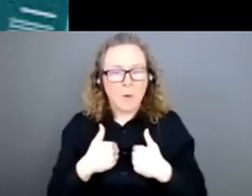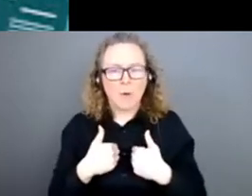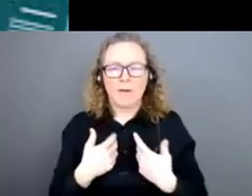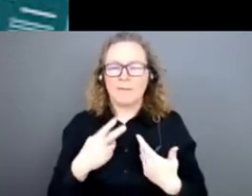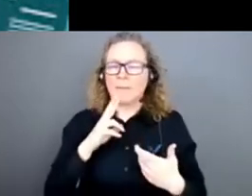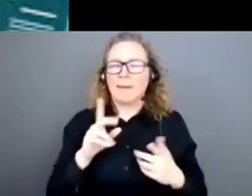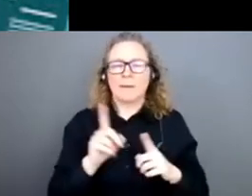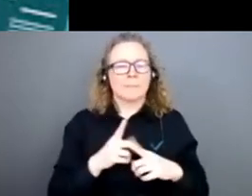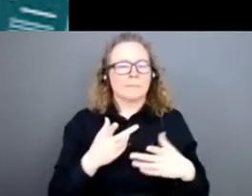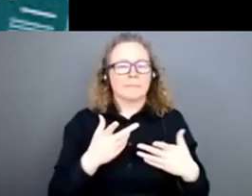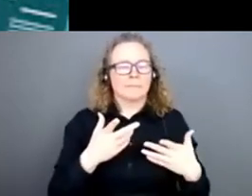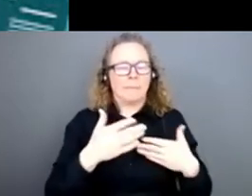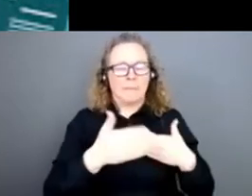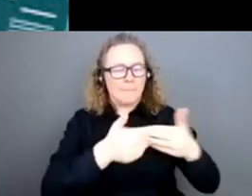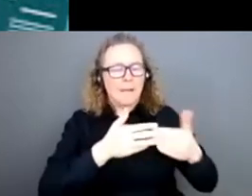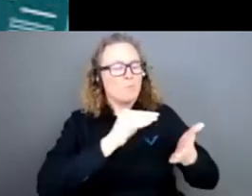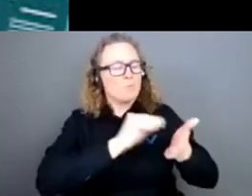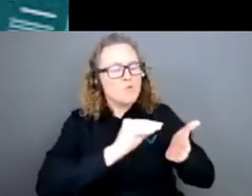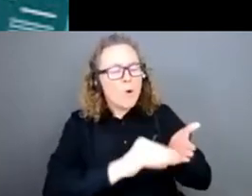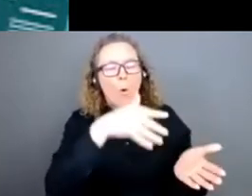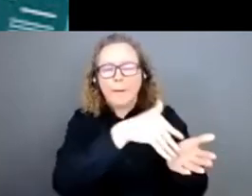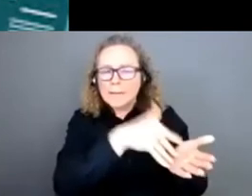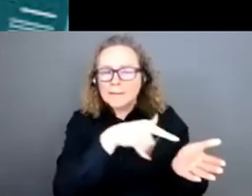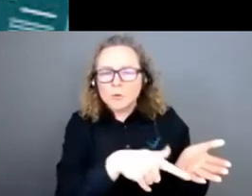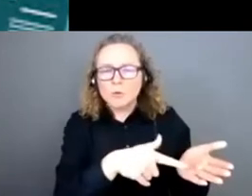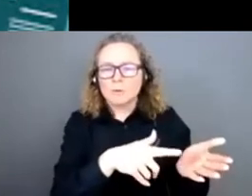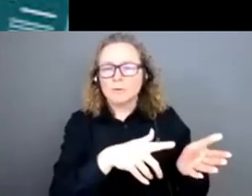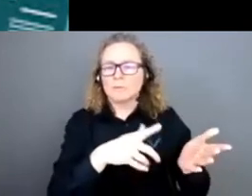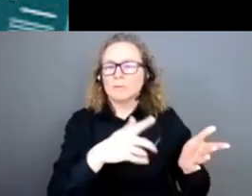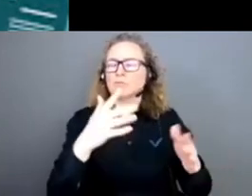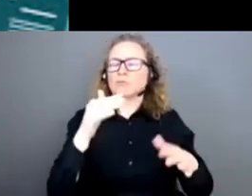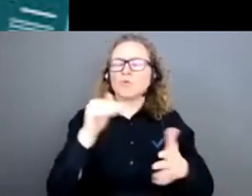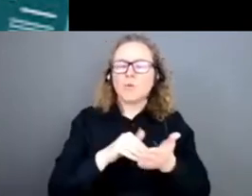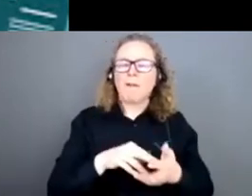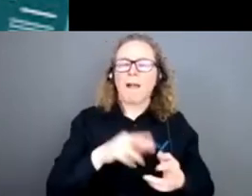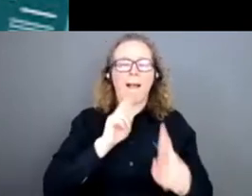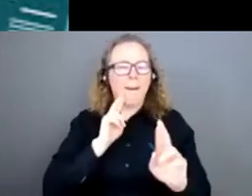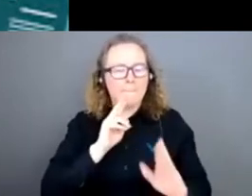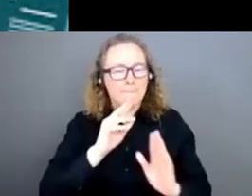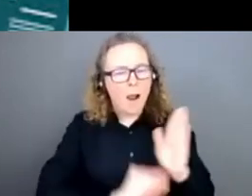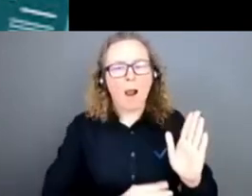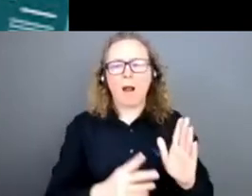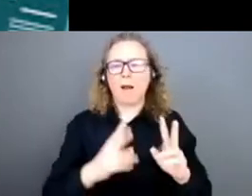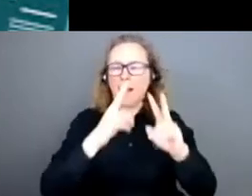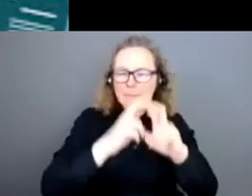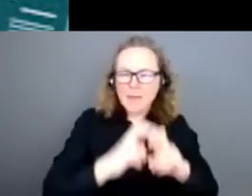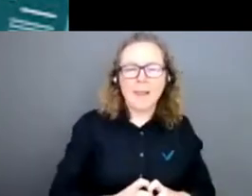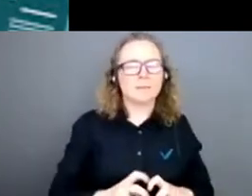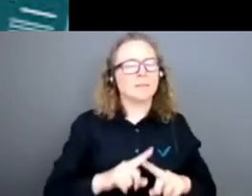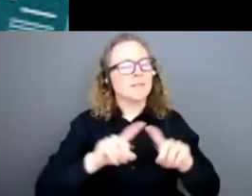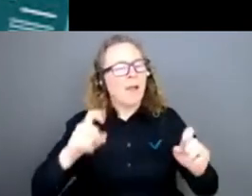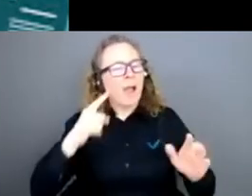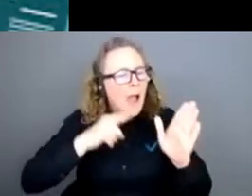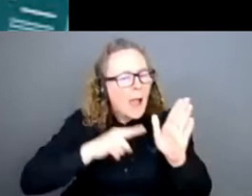'études qui produisent en permanence des rapports, des analyses, des enquêtes et